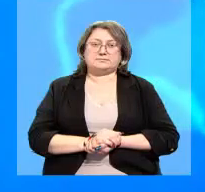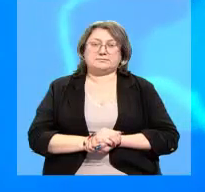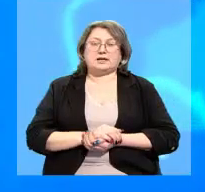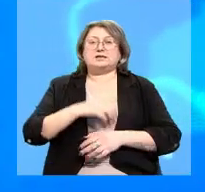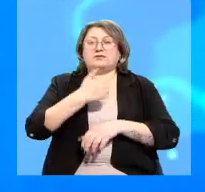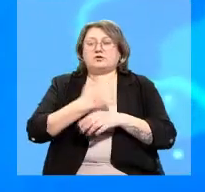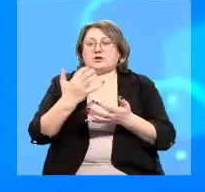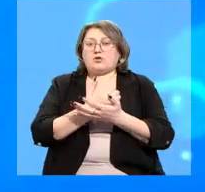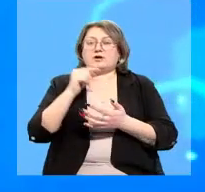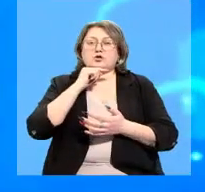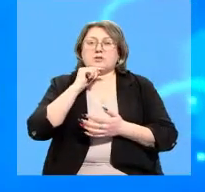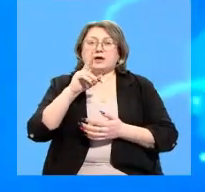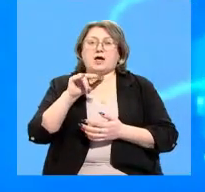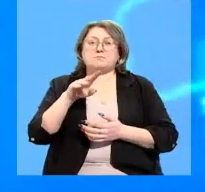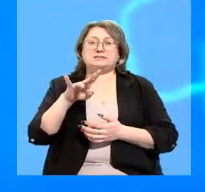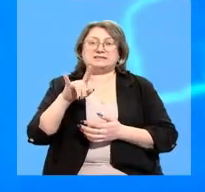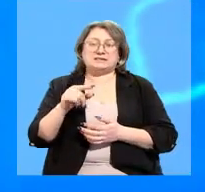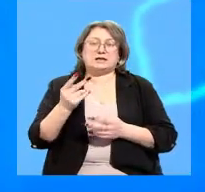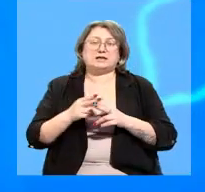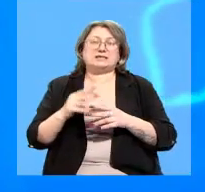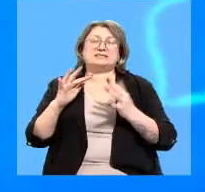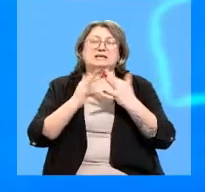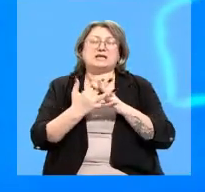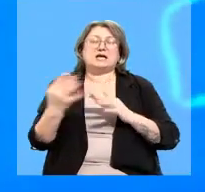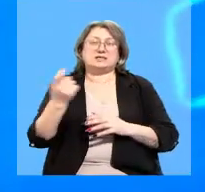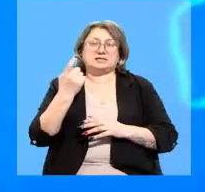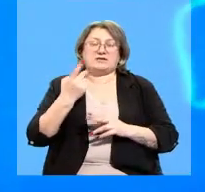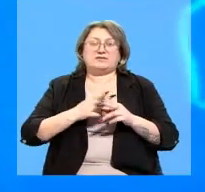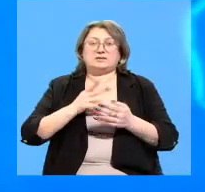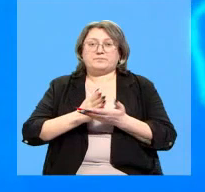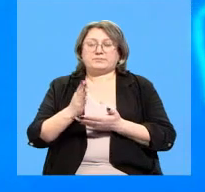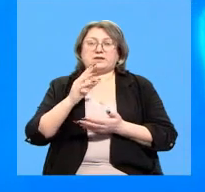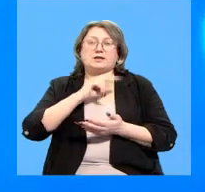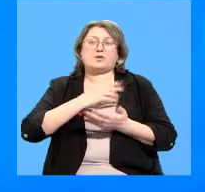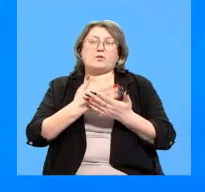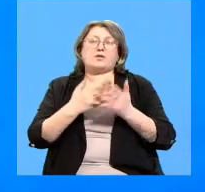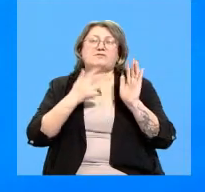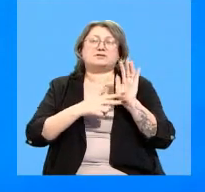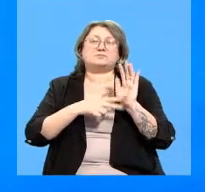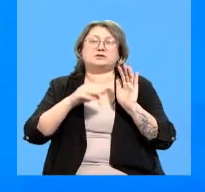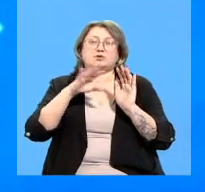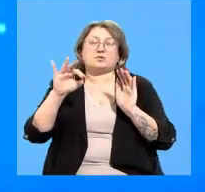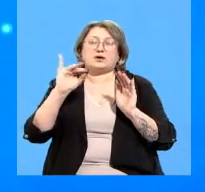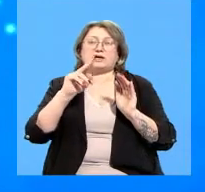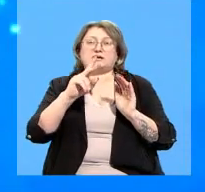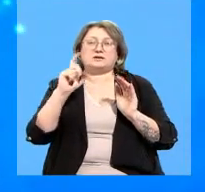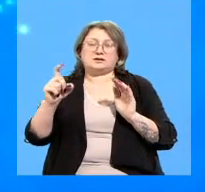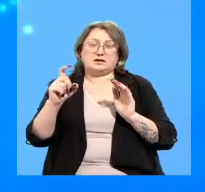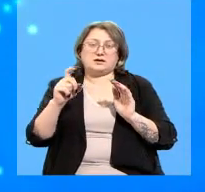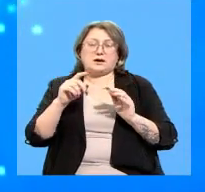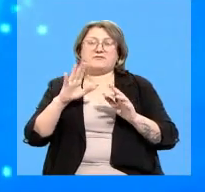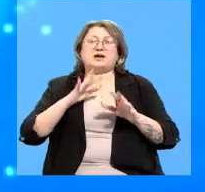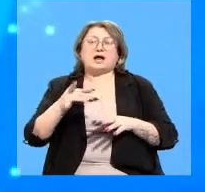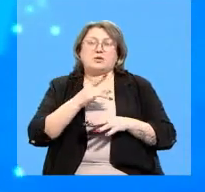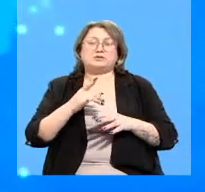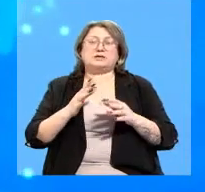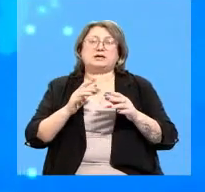Основной доход в экономику Камыстинского района приносит сельское хозяйство. В этом секторе задействовано более 80 ТО и крестьянских хозяйств. В